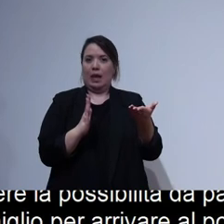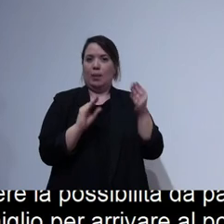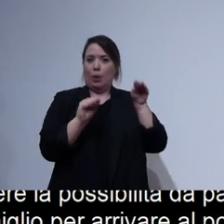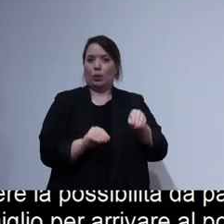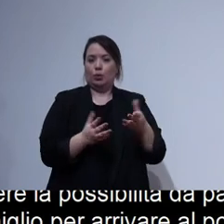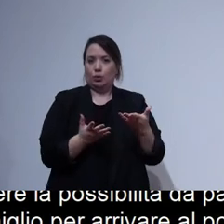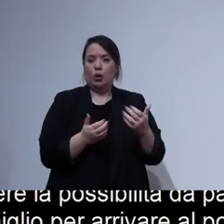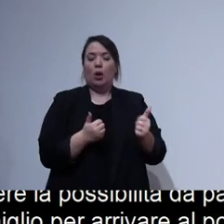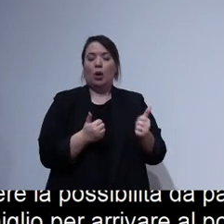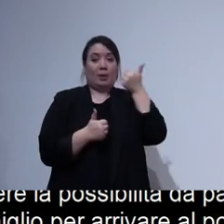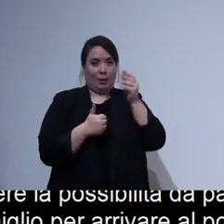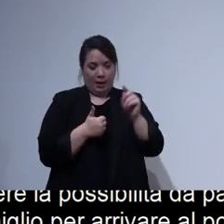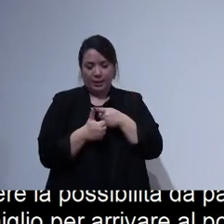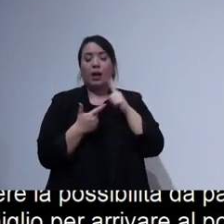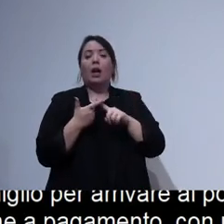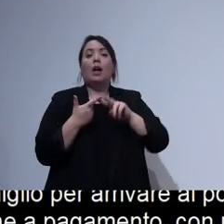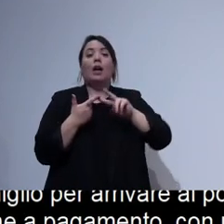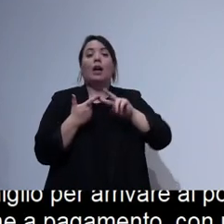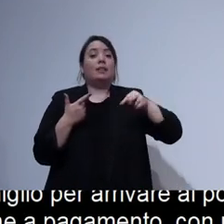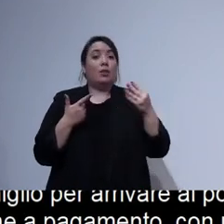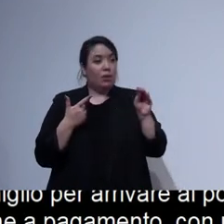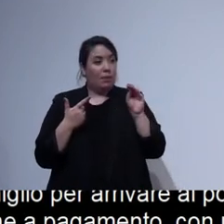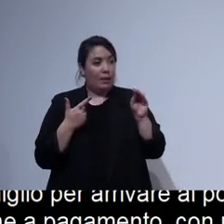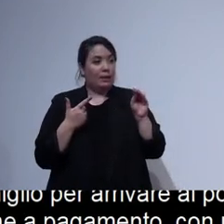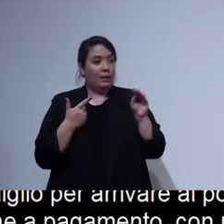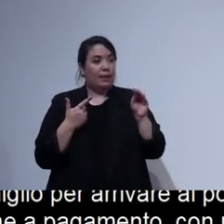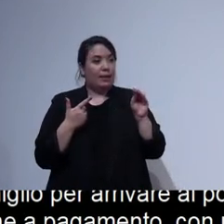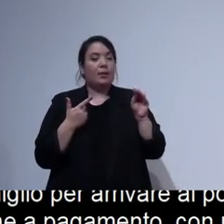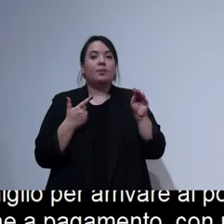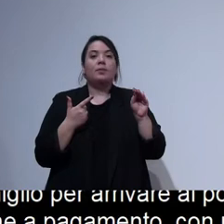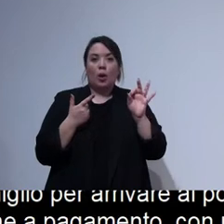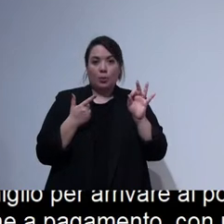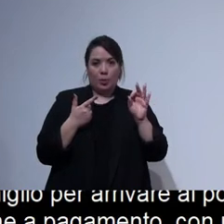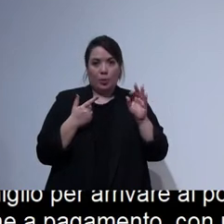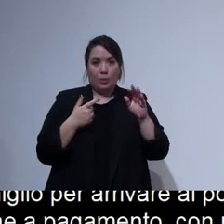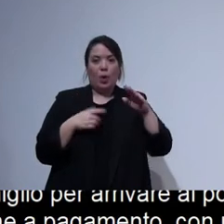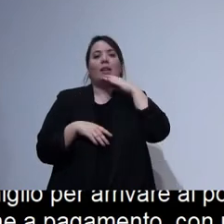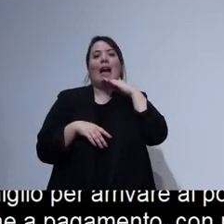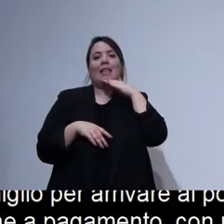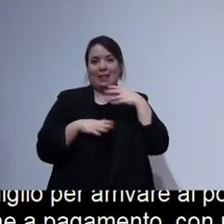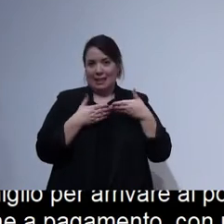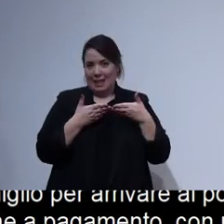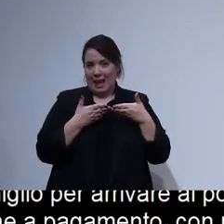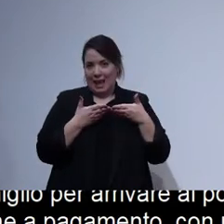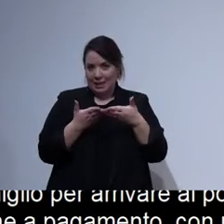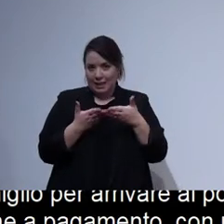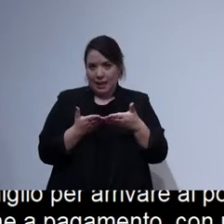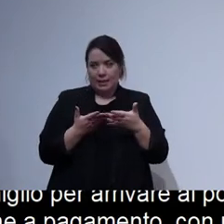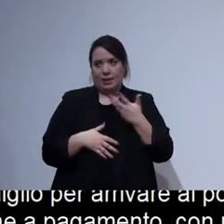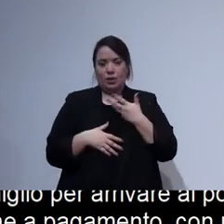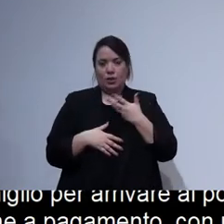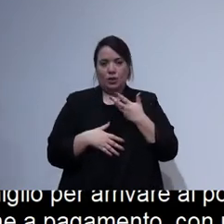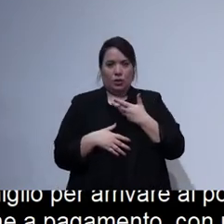questa è la prima domanda e la seconda domanda è legato ai cani d'assistenza c'è una politica molto interessante che